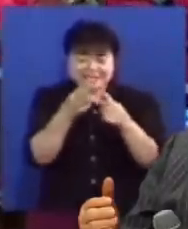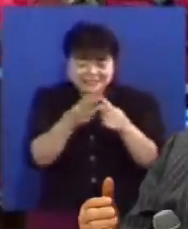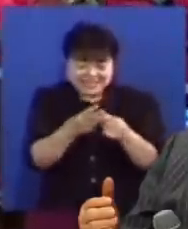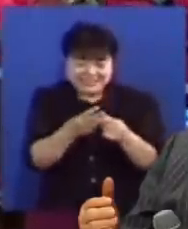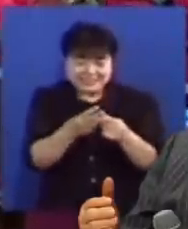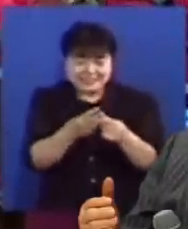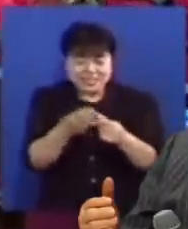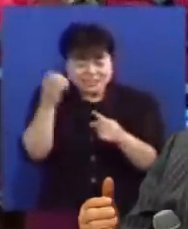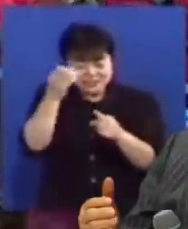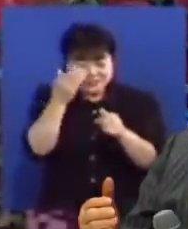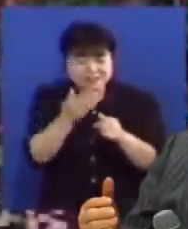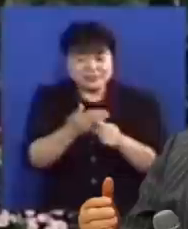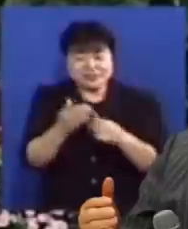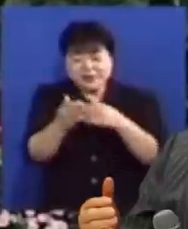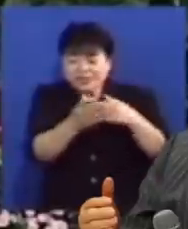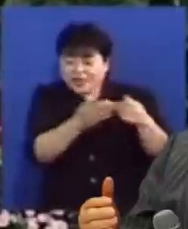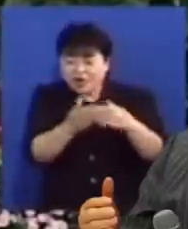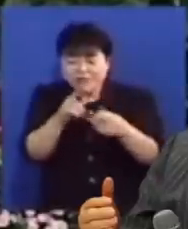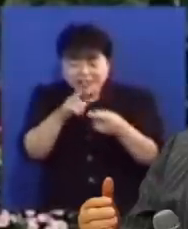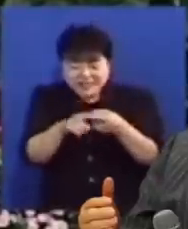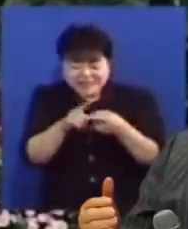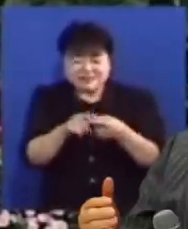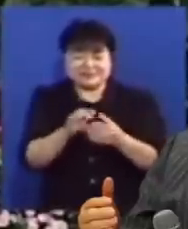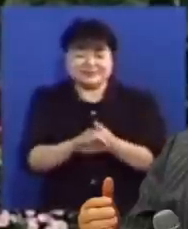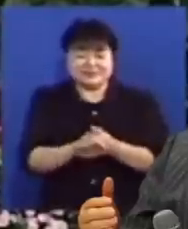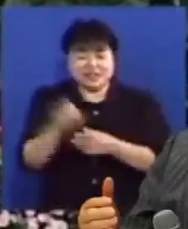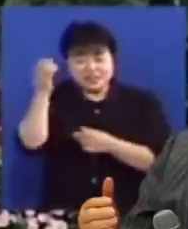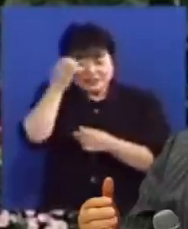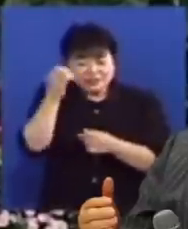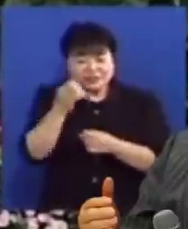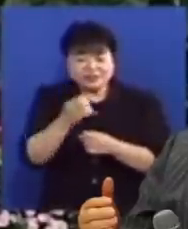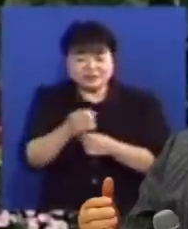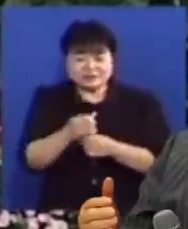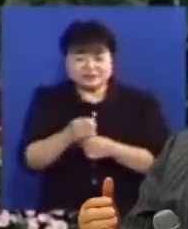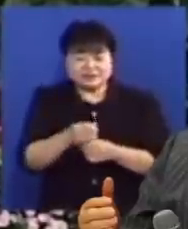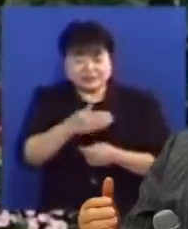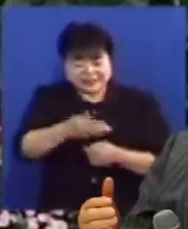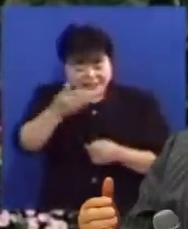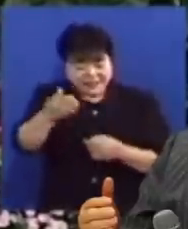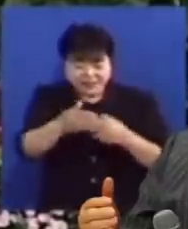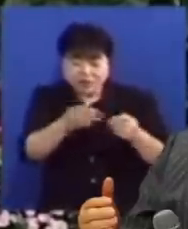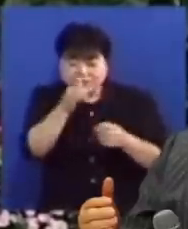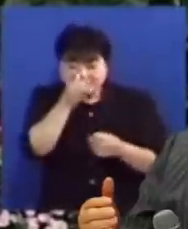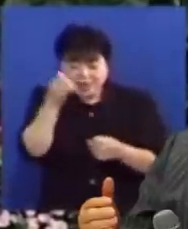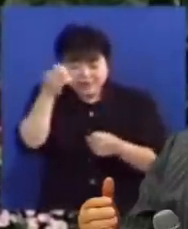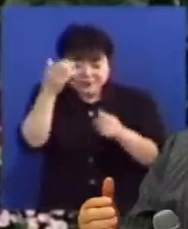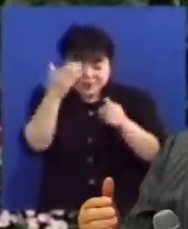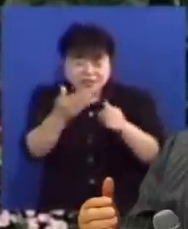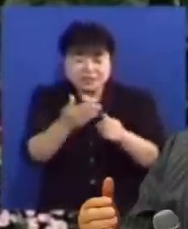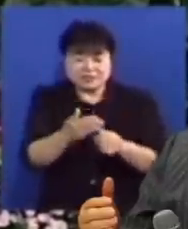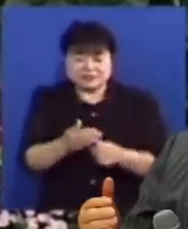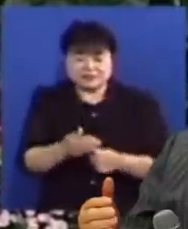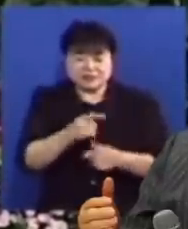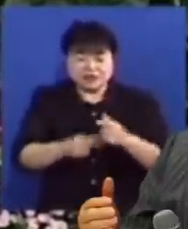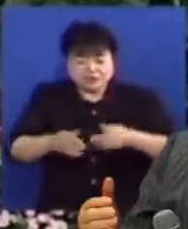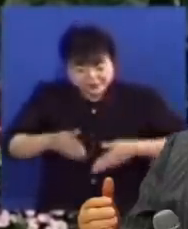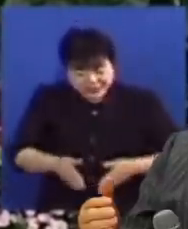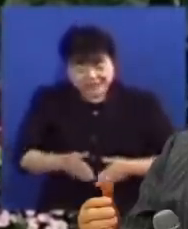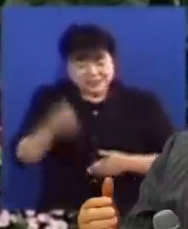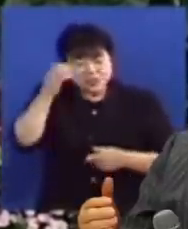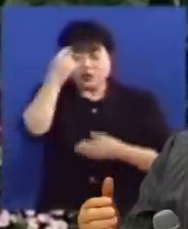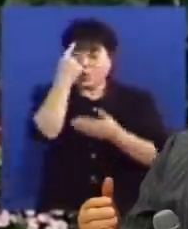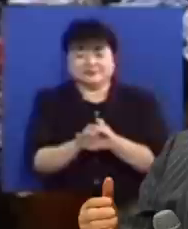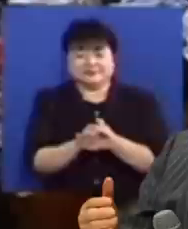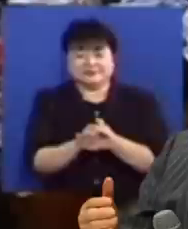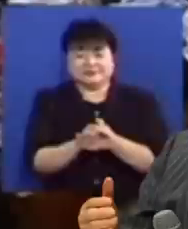우리가 성령의 체험에 대해서 좀 알아보십시다 성령은 어떠한 단계로 체험해졌냐 성령은 중생의 영어로서 우리에게 와서